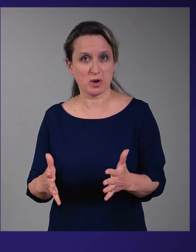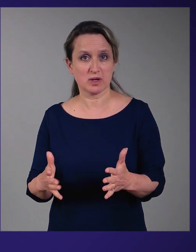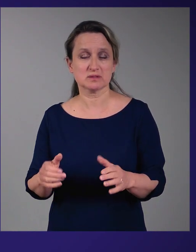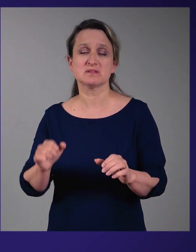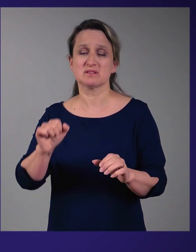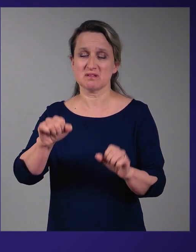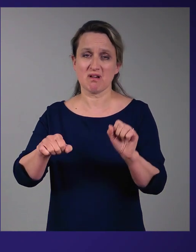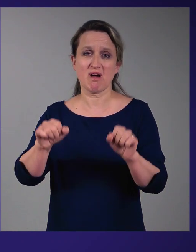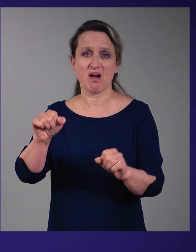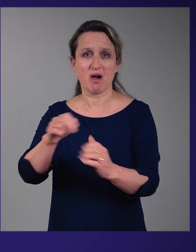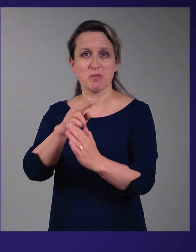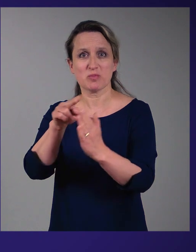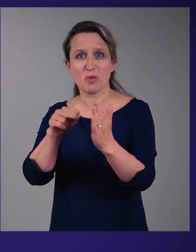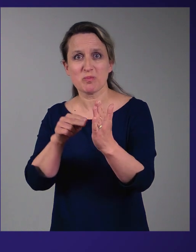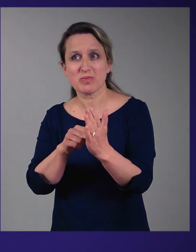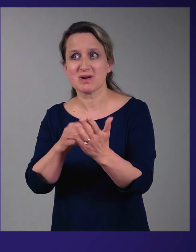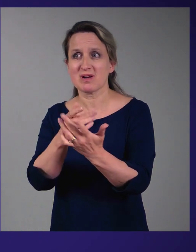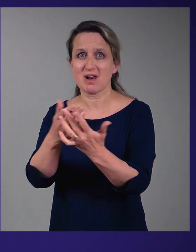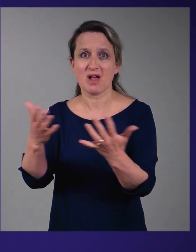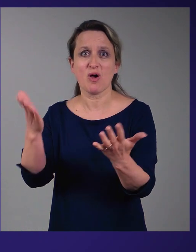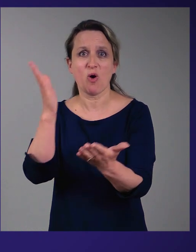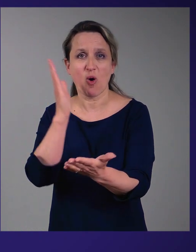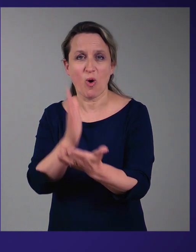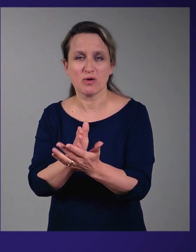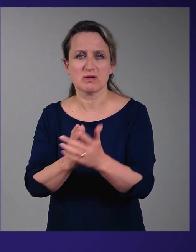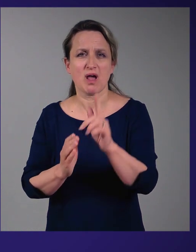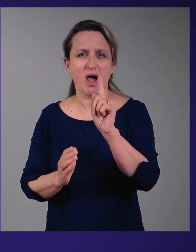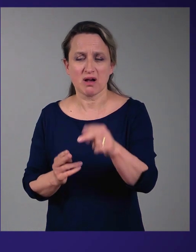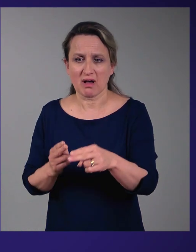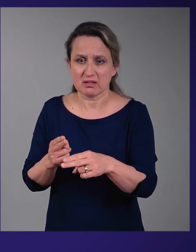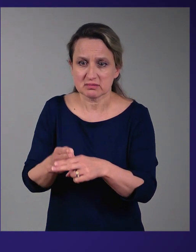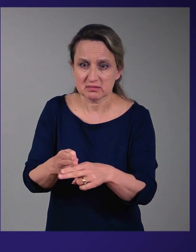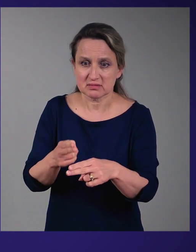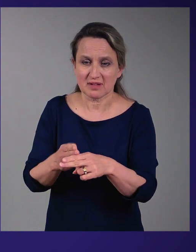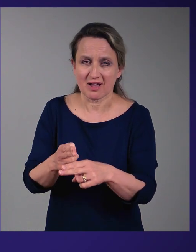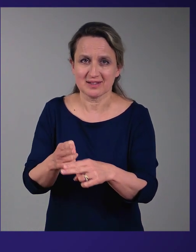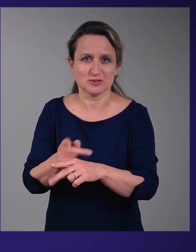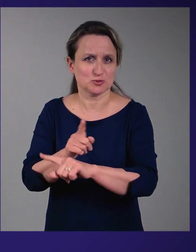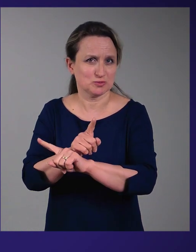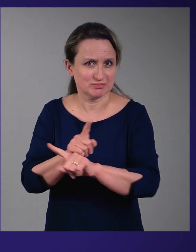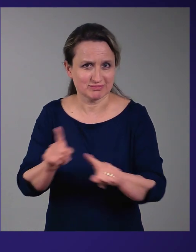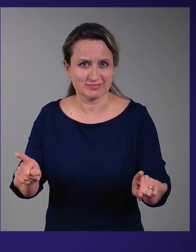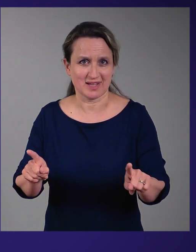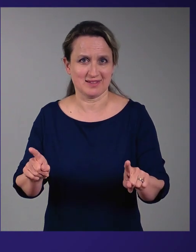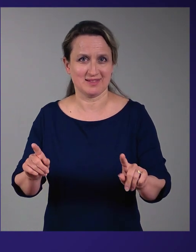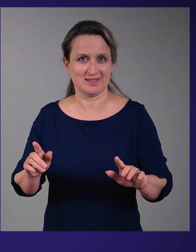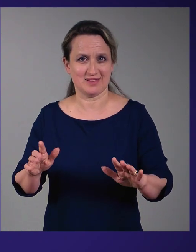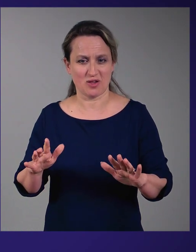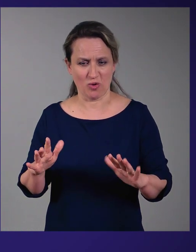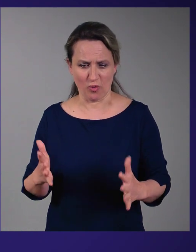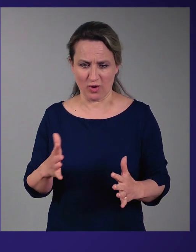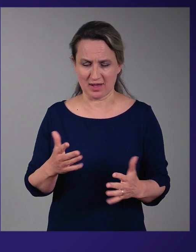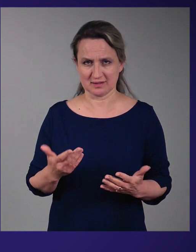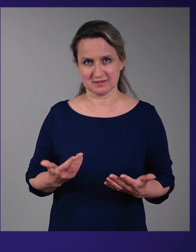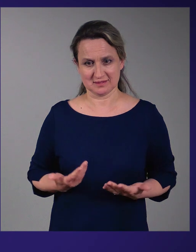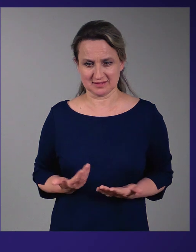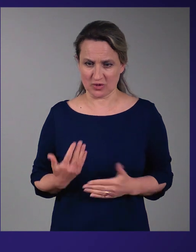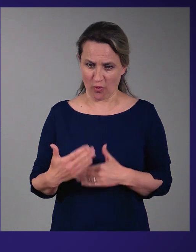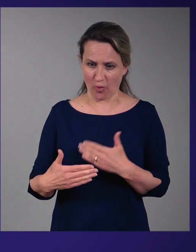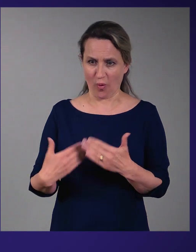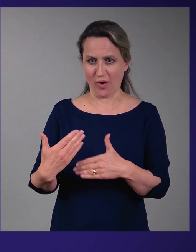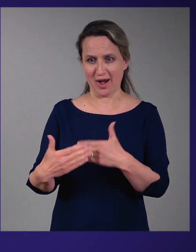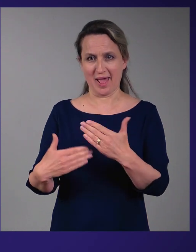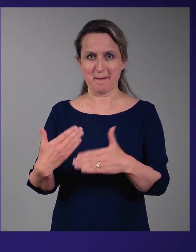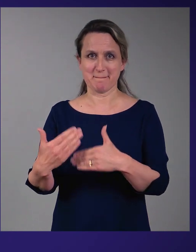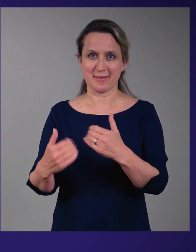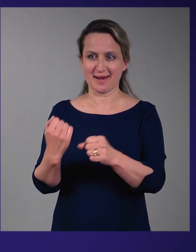aga seal ei oleks ületamatud raskusi ja takistusi, mis teevad olemise nii raskeks ja